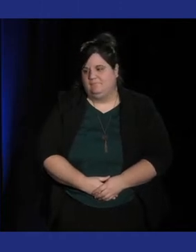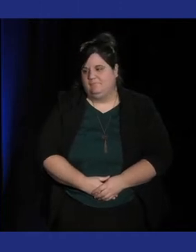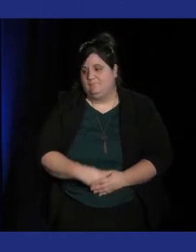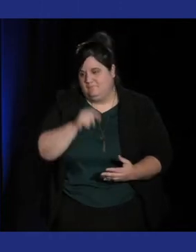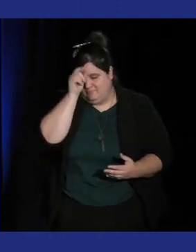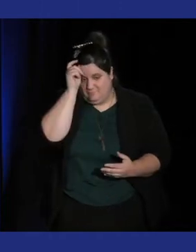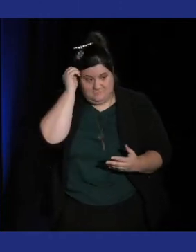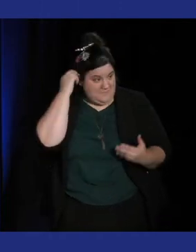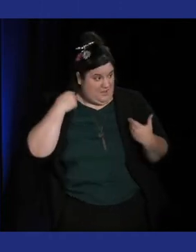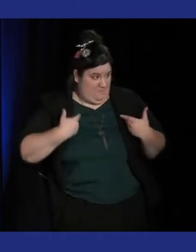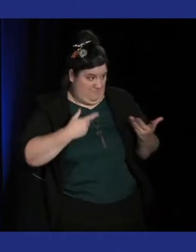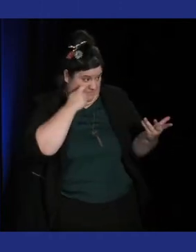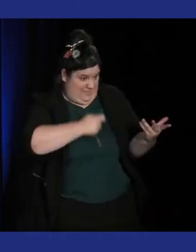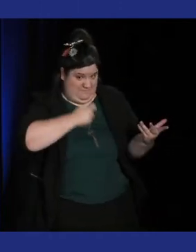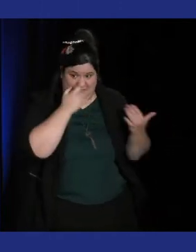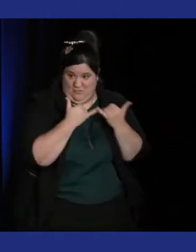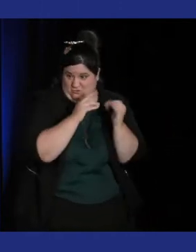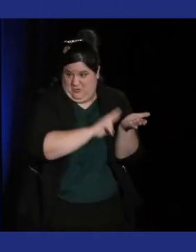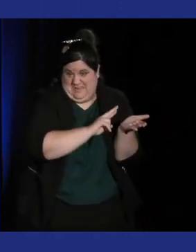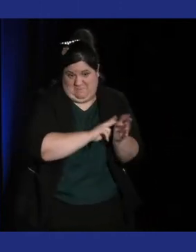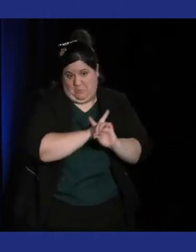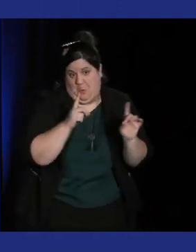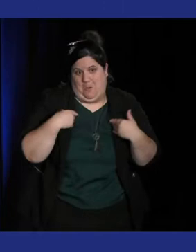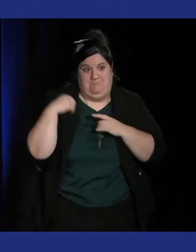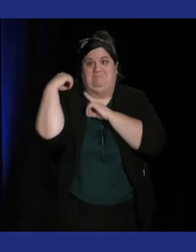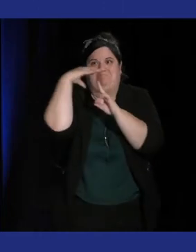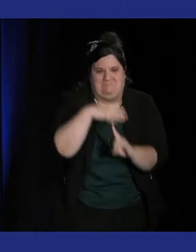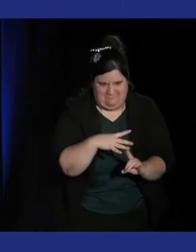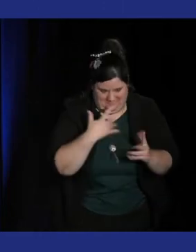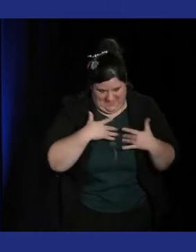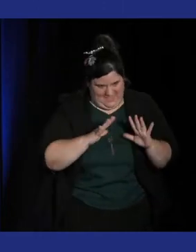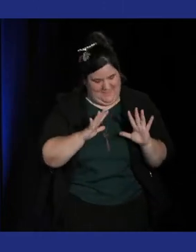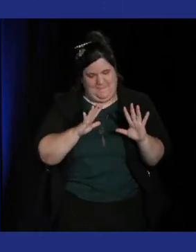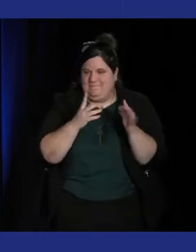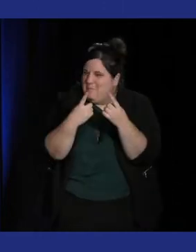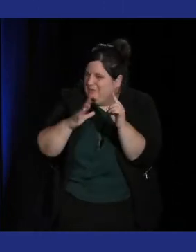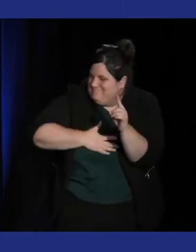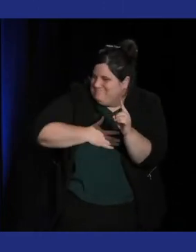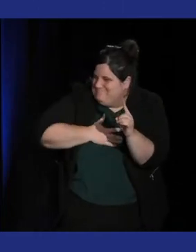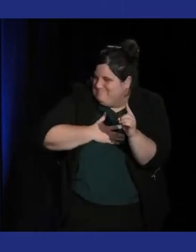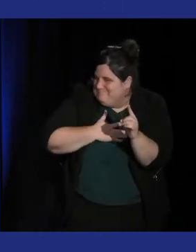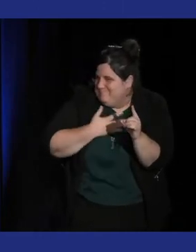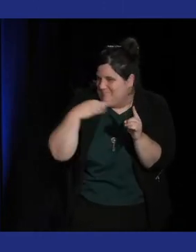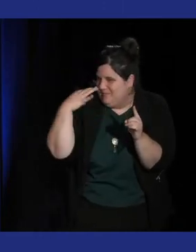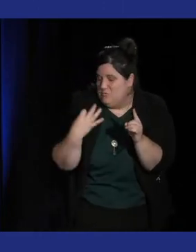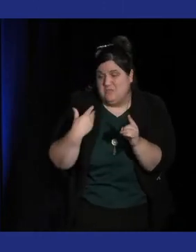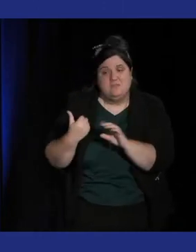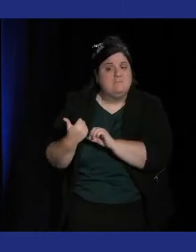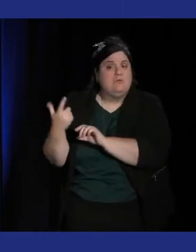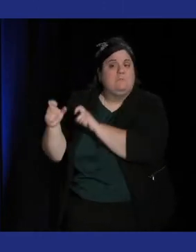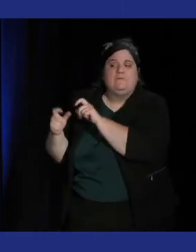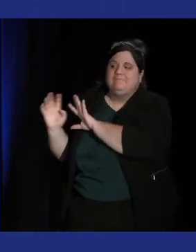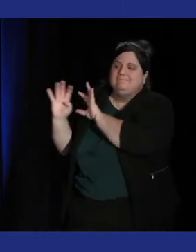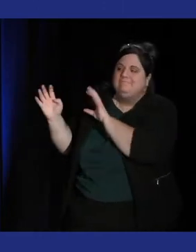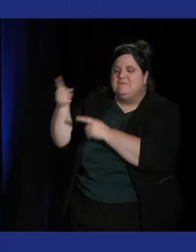pas spécialiste des jeux de rythme comme toi tu es mais je suis très attaché à la musique pour les raisons qu'on a évoqué avant de côté